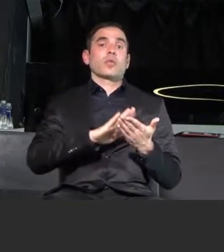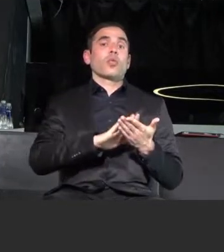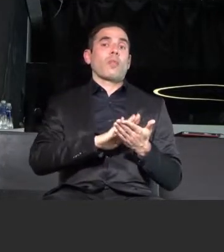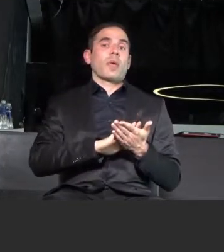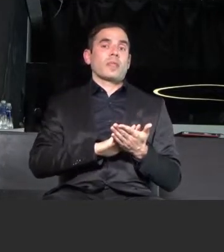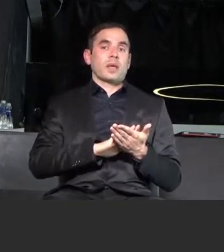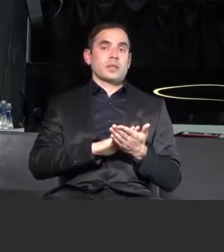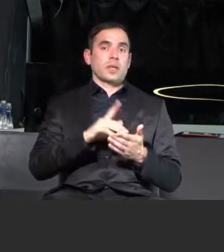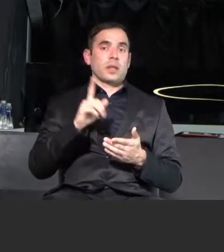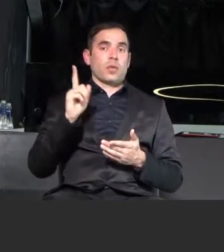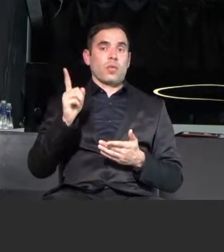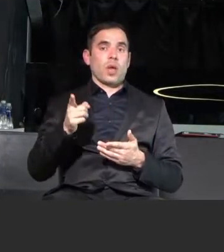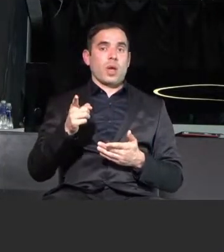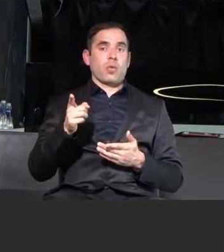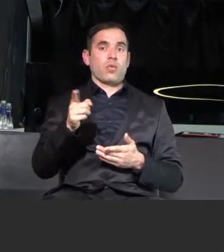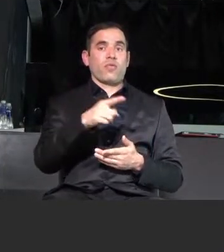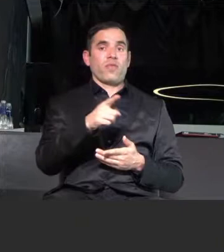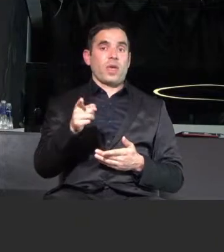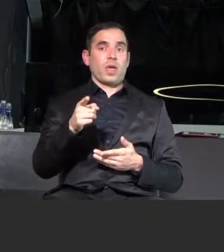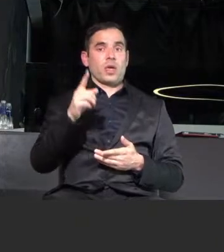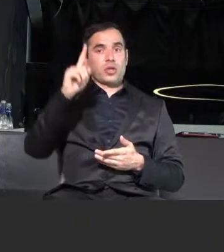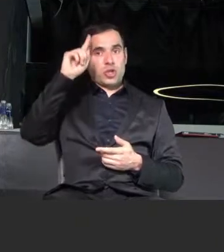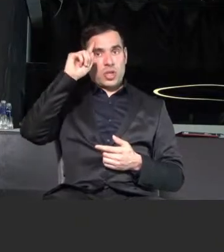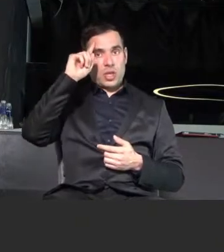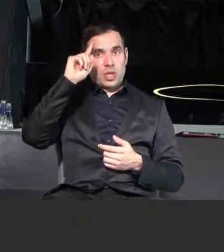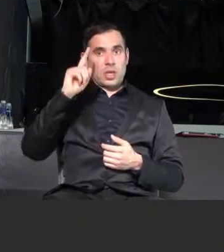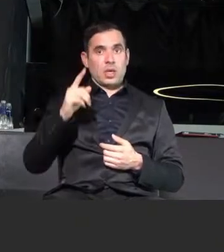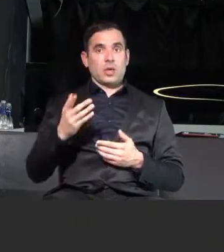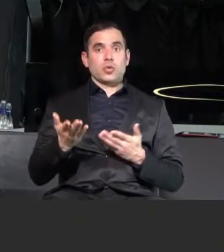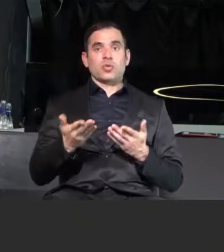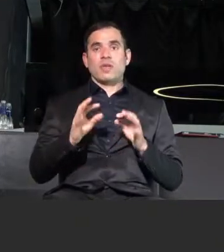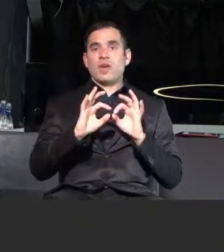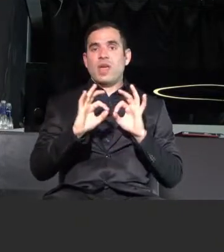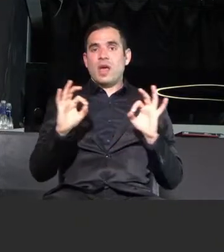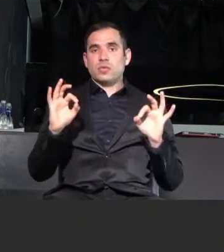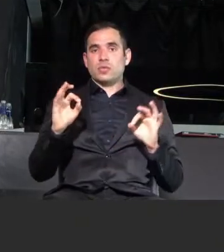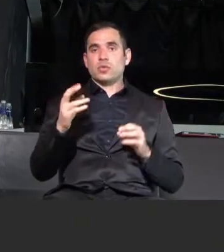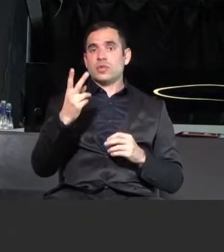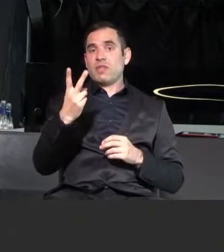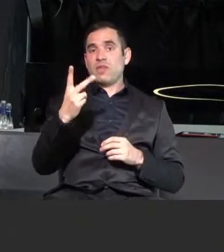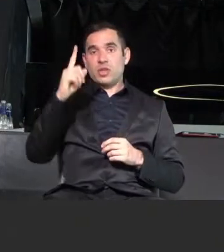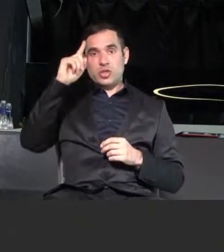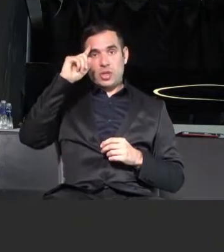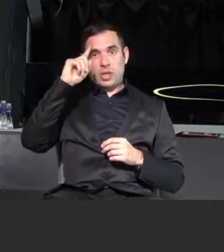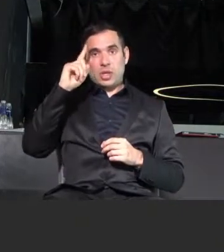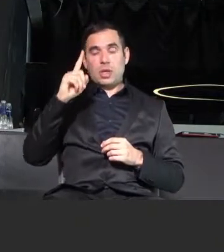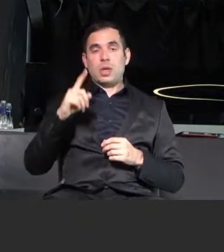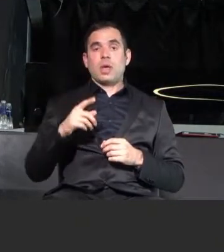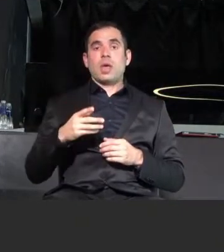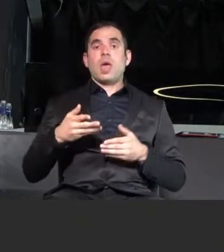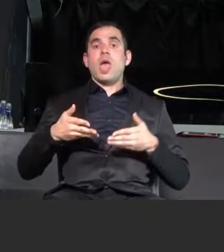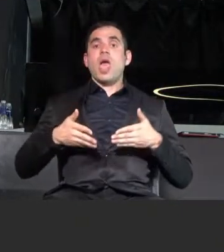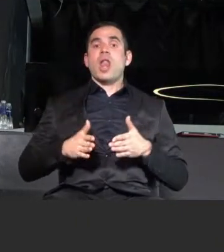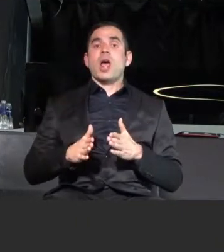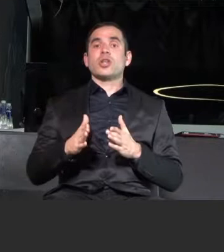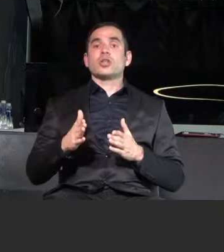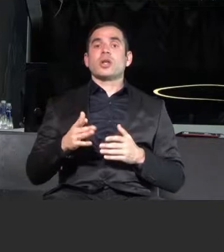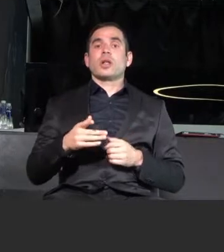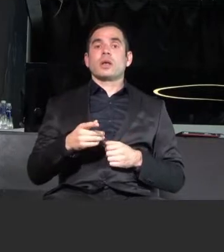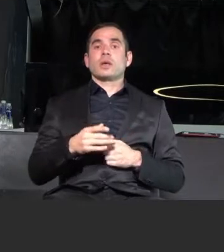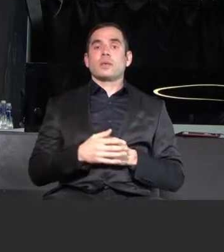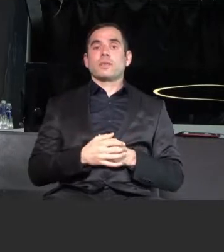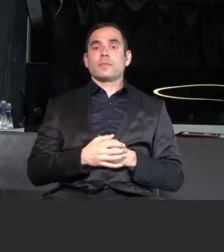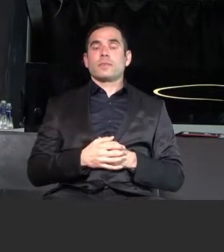на коя от тези две жени, защото става ясно, че са две жени, коя от тези две жени е раждалата майка на